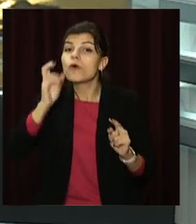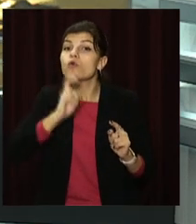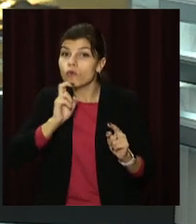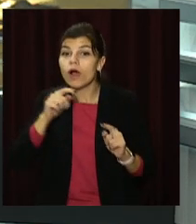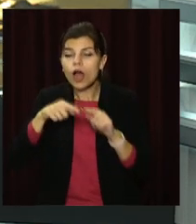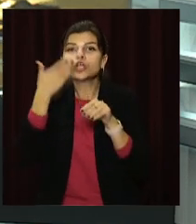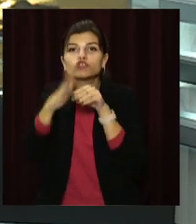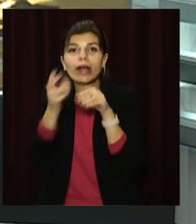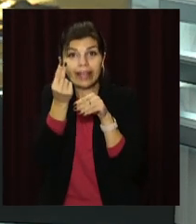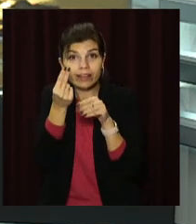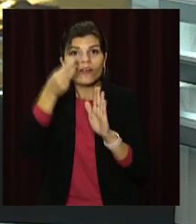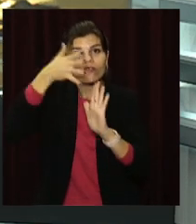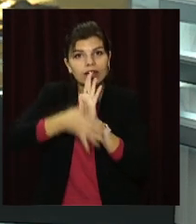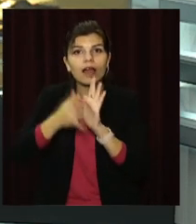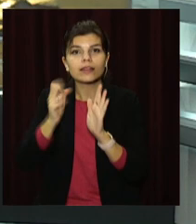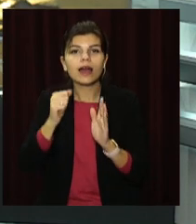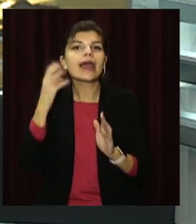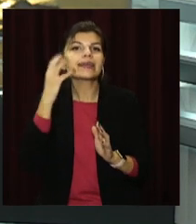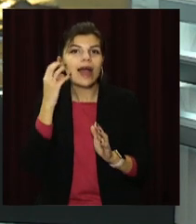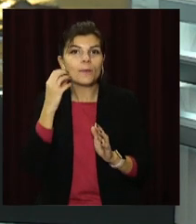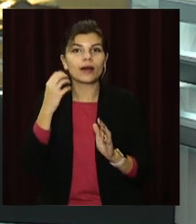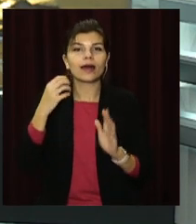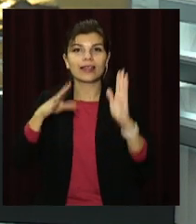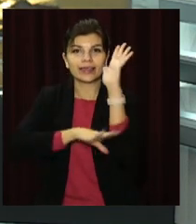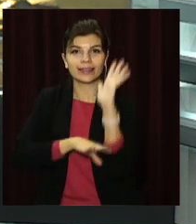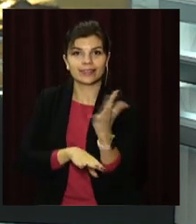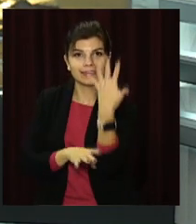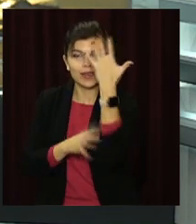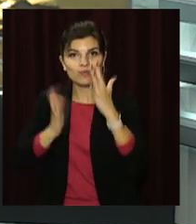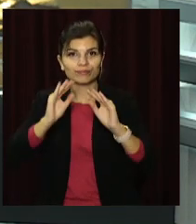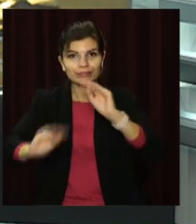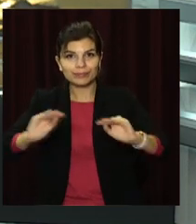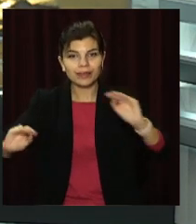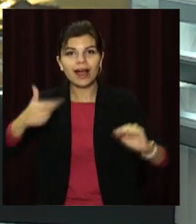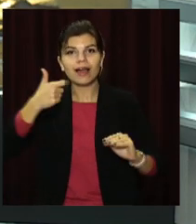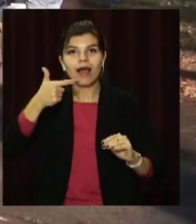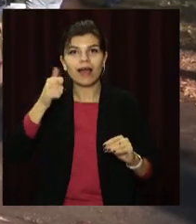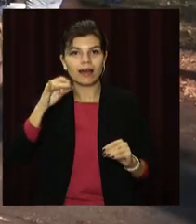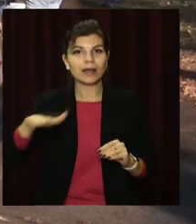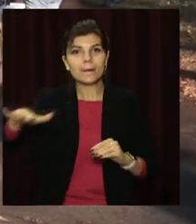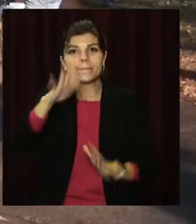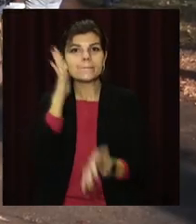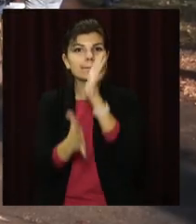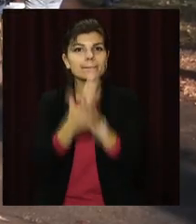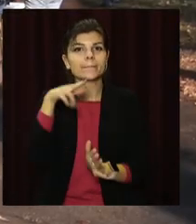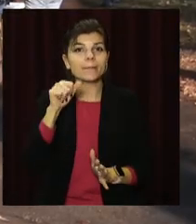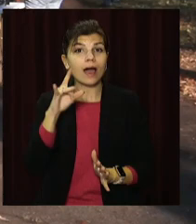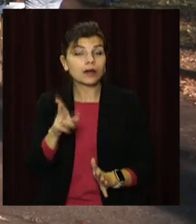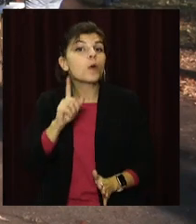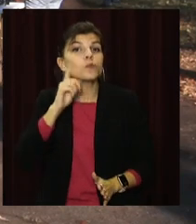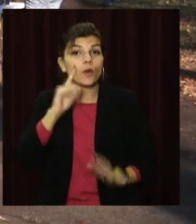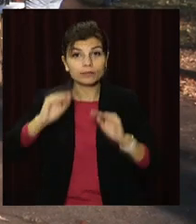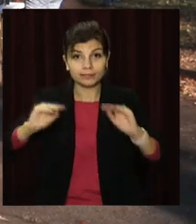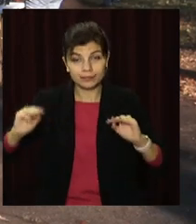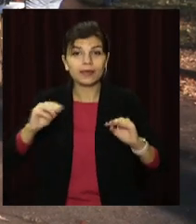ростимуть в Гагарін парку. До висадки молодих дерев долучилася і наша Анастасія Вільхова. На годиннику 10-та,